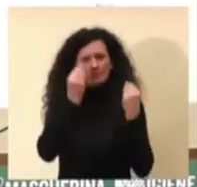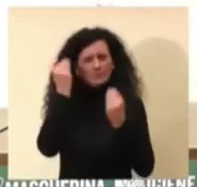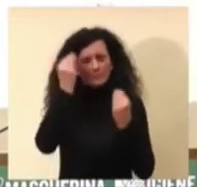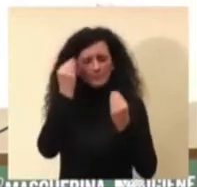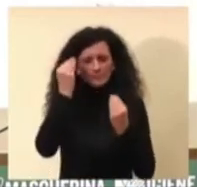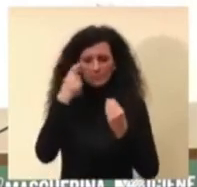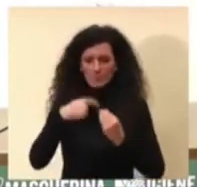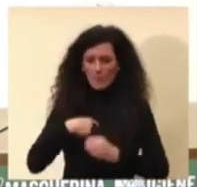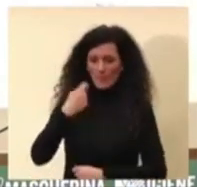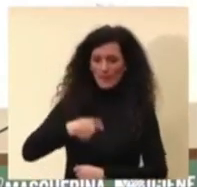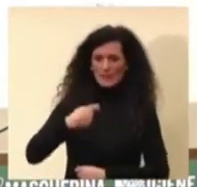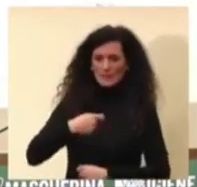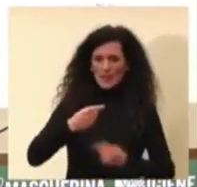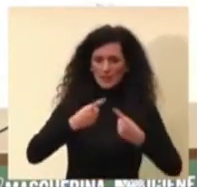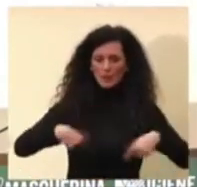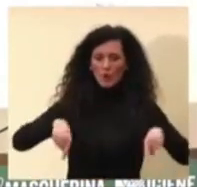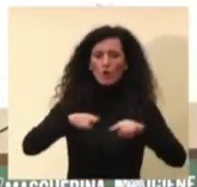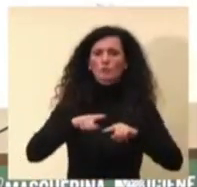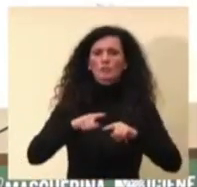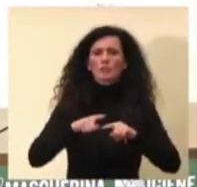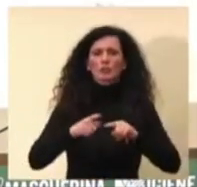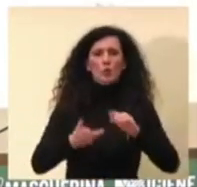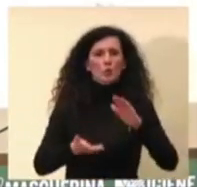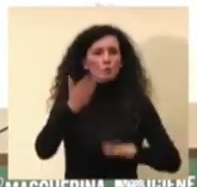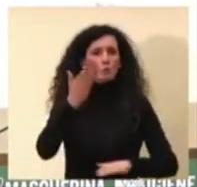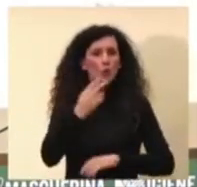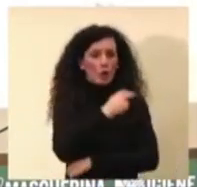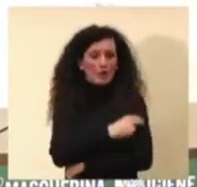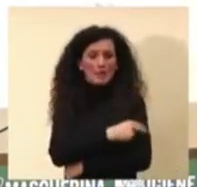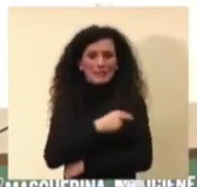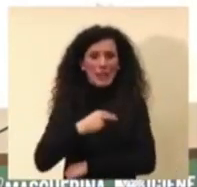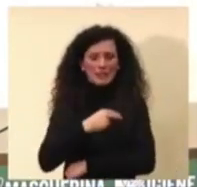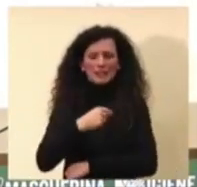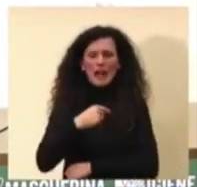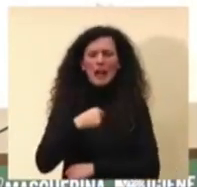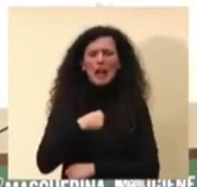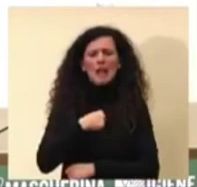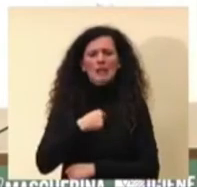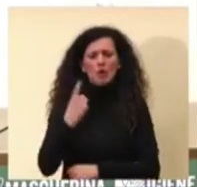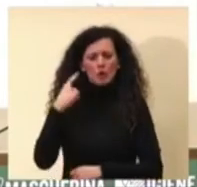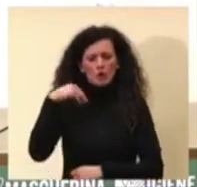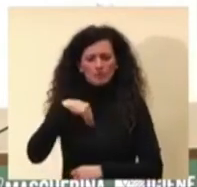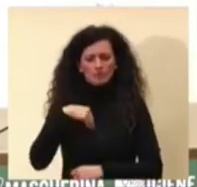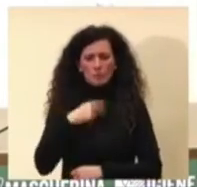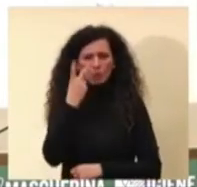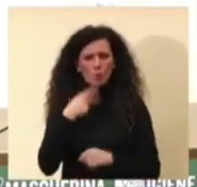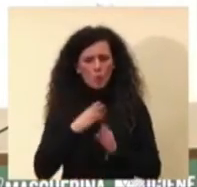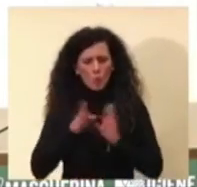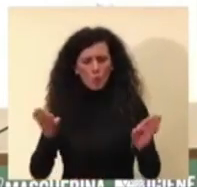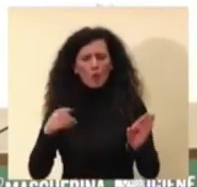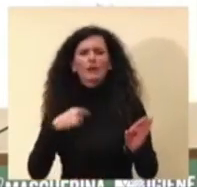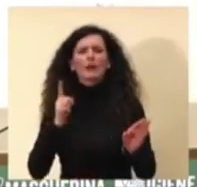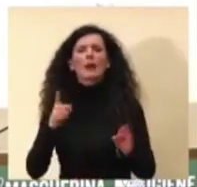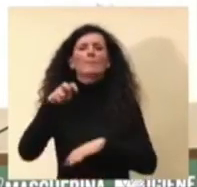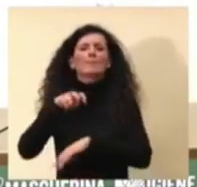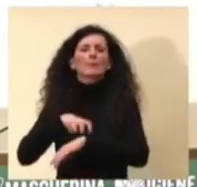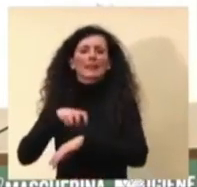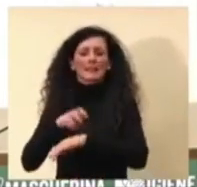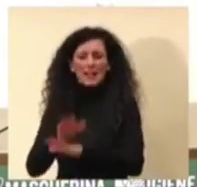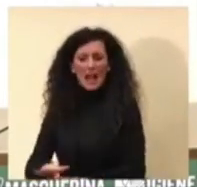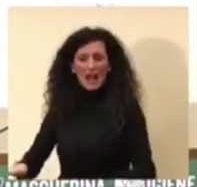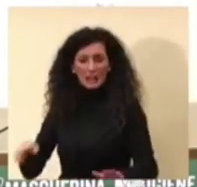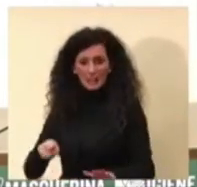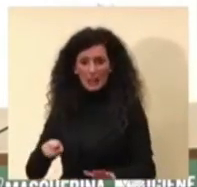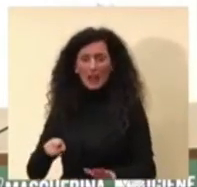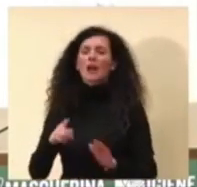del Consiglio Superiore di Sanità il professor Brusaferro vi ha fatto vedere dei dati in